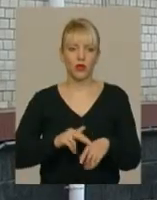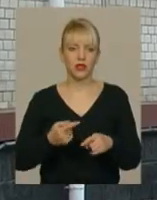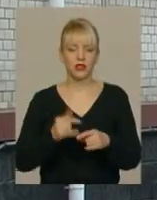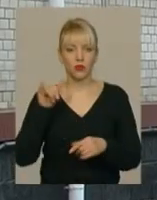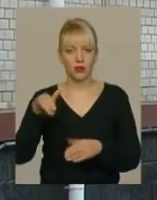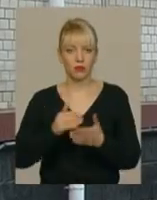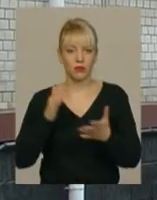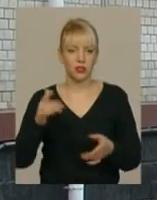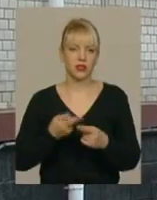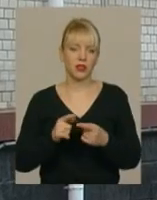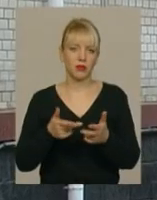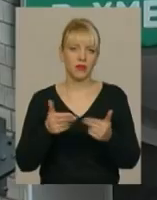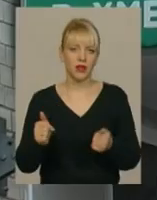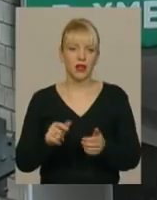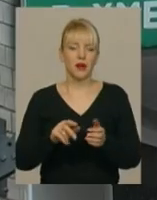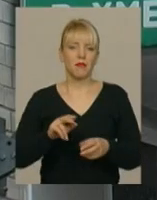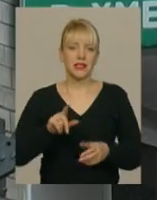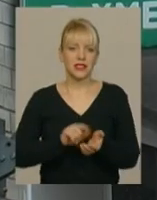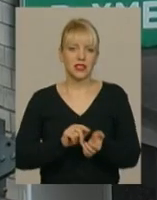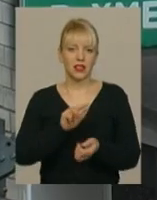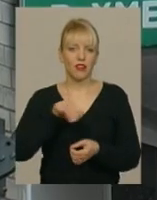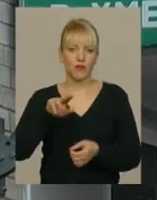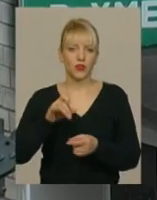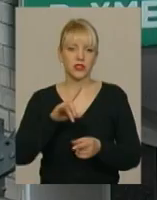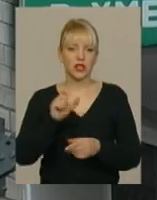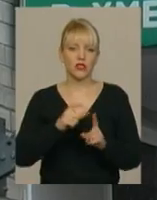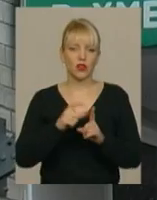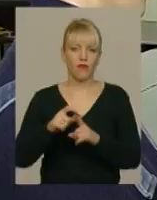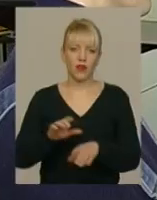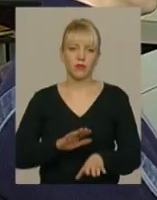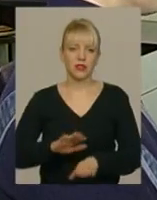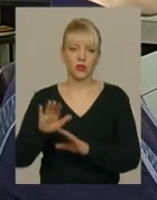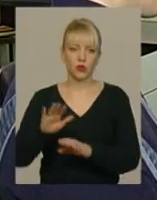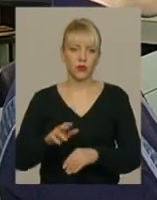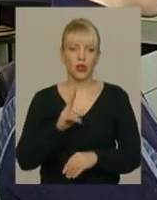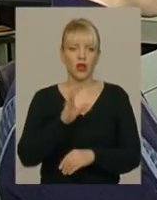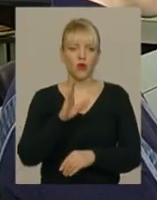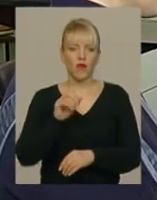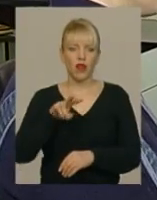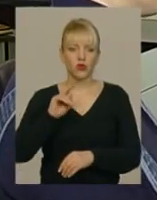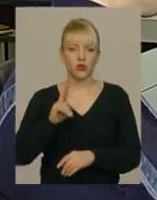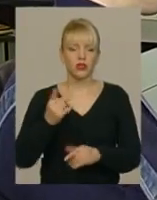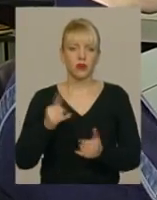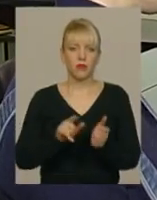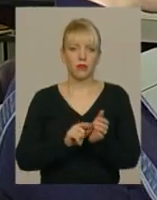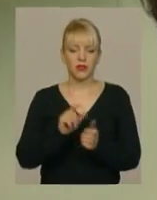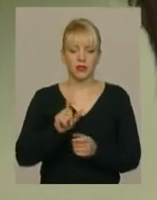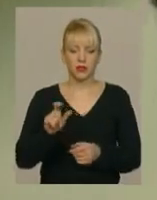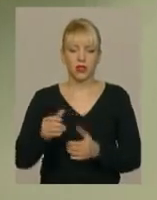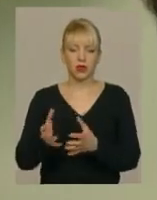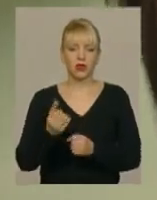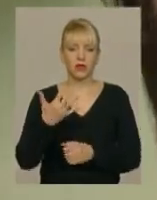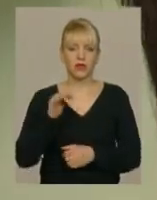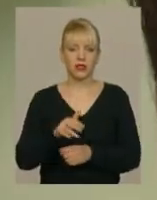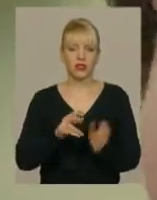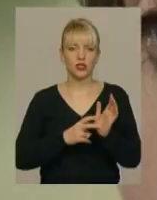управлінні пенсійного фонду. За словами заступника начальника відомства Юлії Ковальчук, в середньому теперішні пенсіонери отримують 5 750